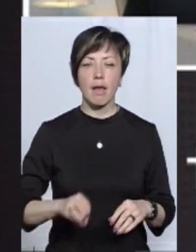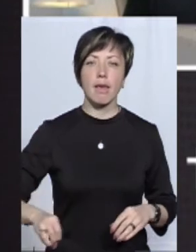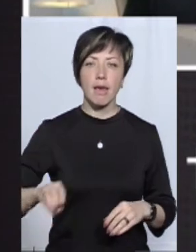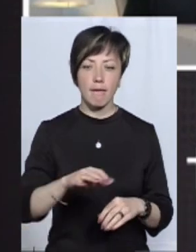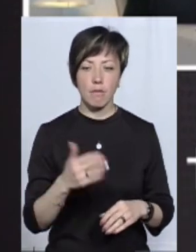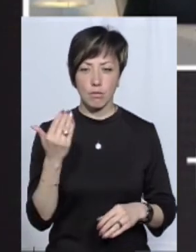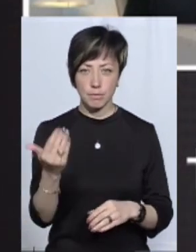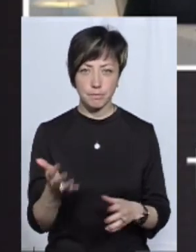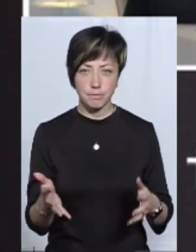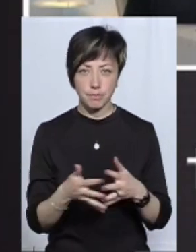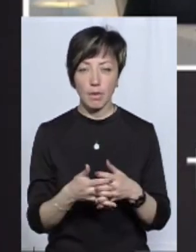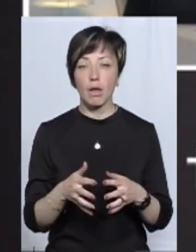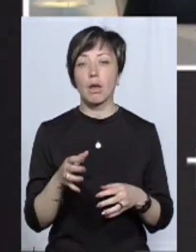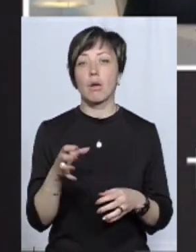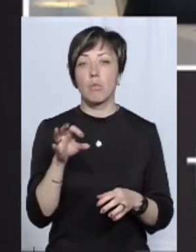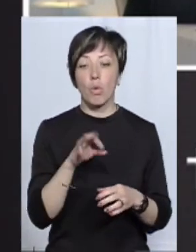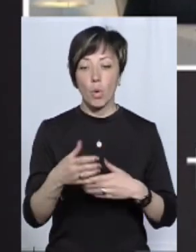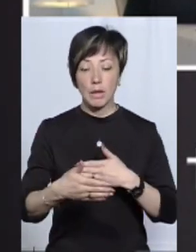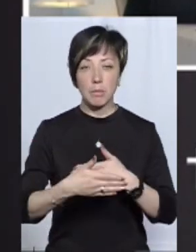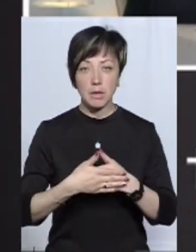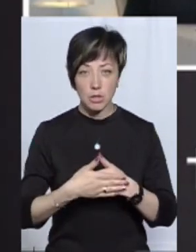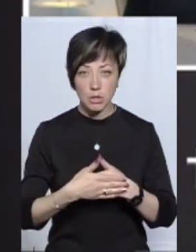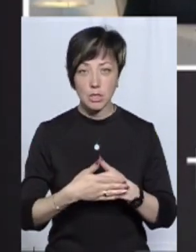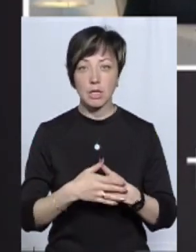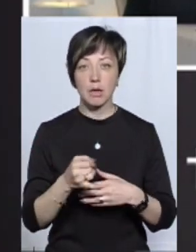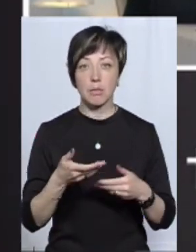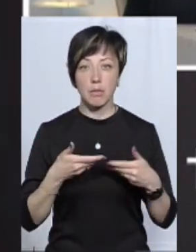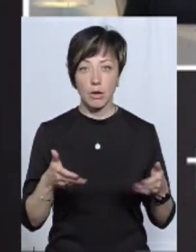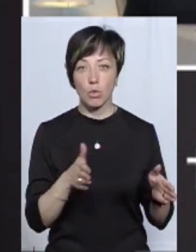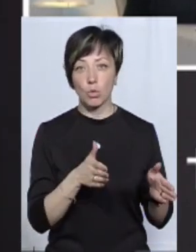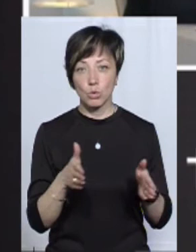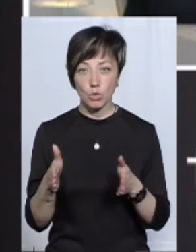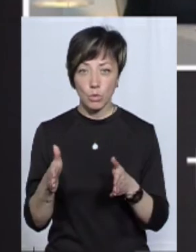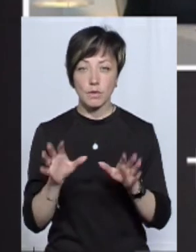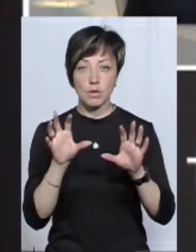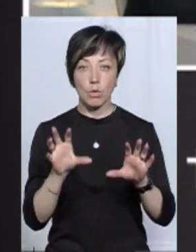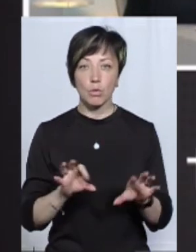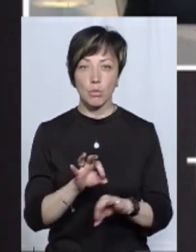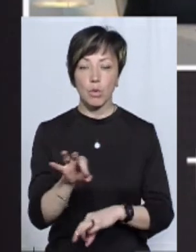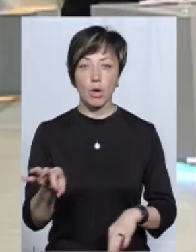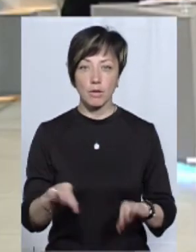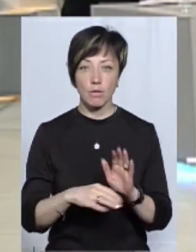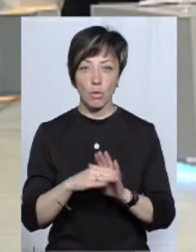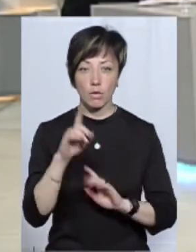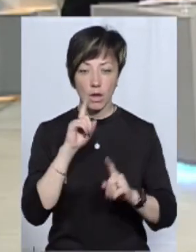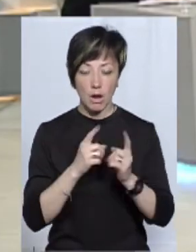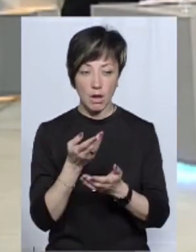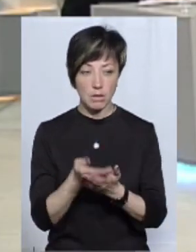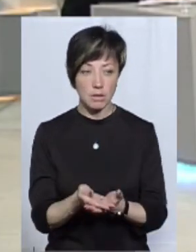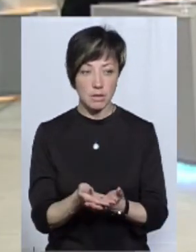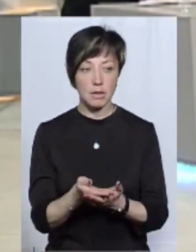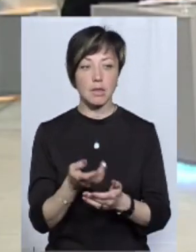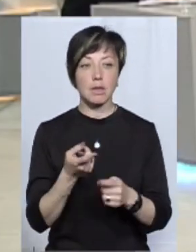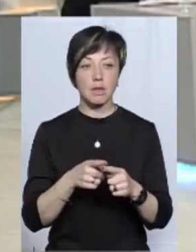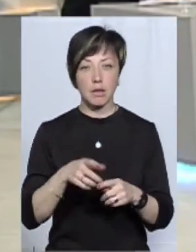європейське законодавство. Мова йде про наближення, і ми вже готові, я, наскільки знаю, законопроект у Верховній Раді, і, до